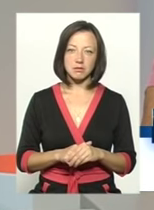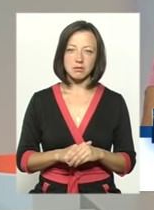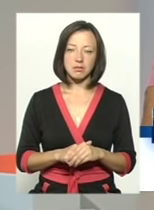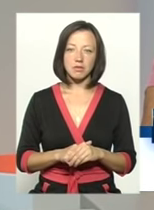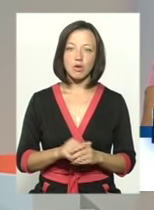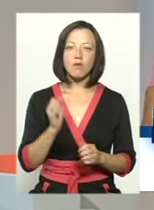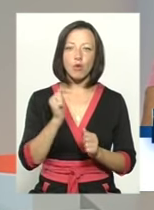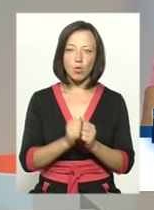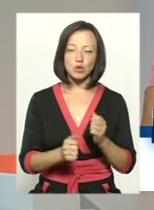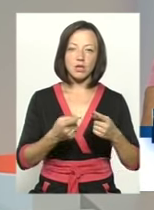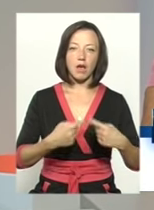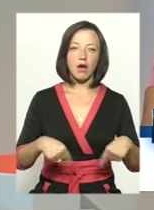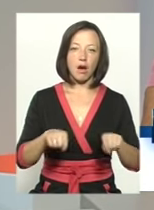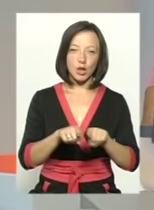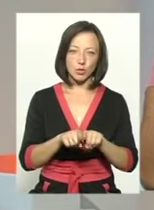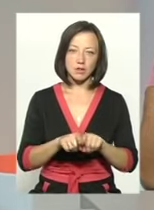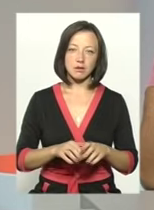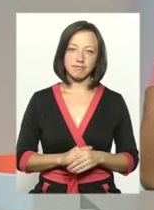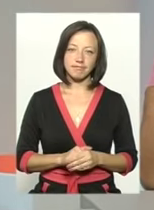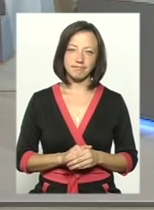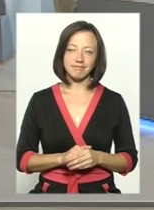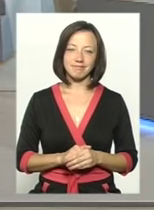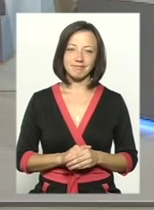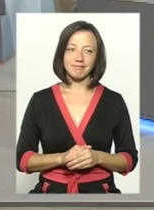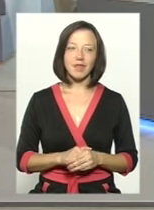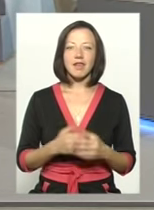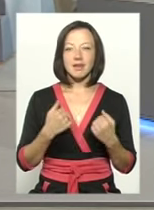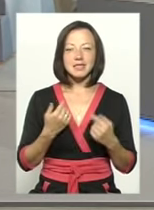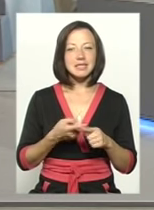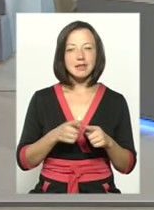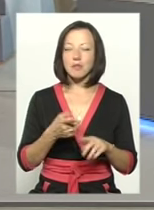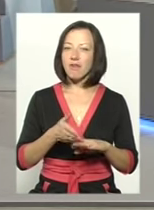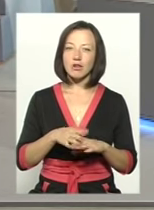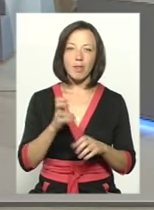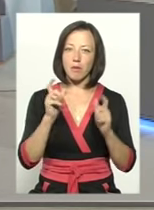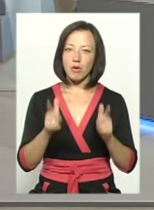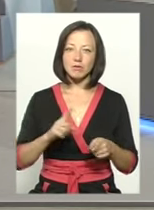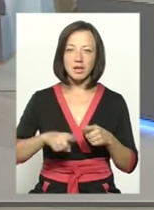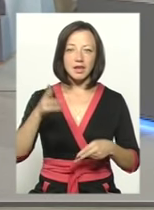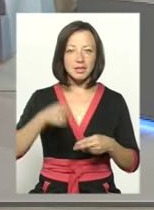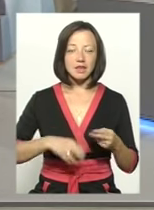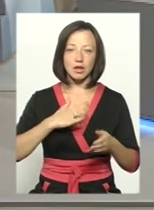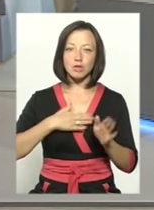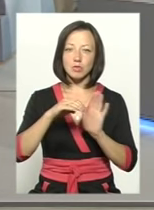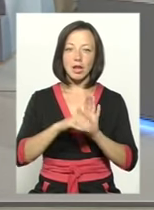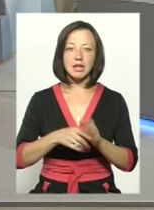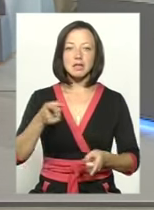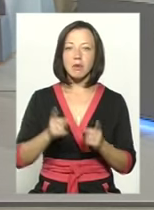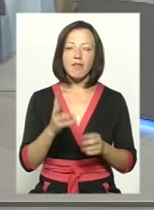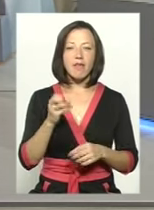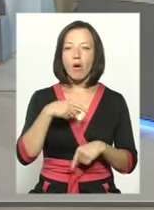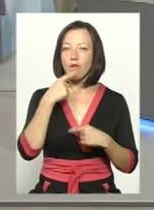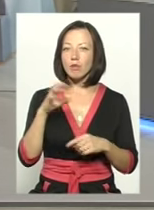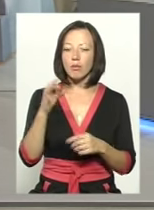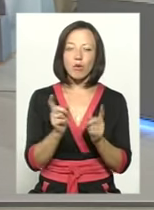Професіоналіст в кожній галузі. З цим важко не погодитись. Ну, і добігає кінця наша передача. Ми, насправді, не говорили